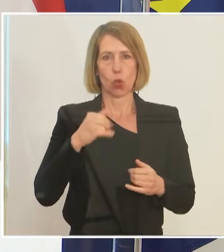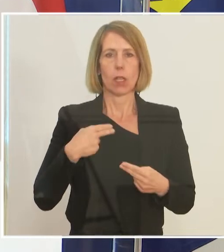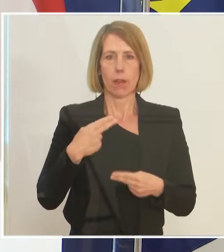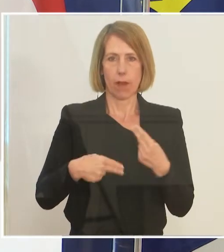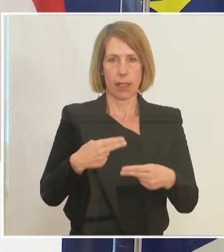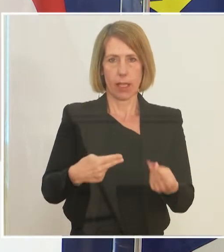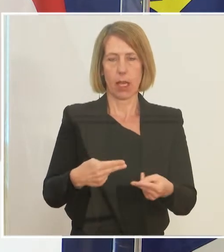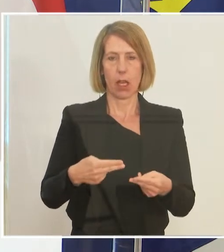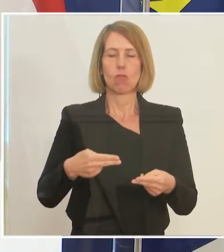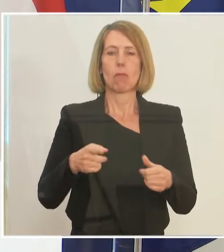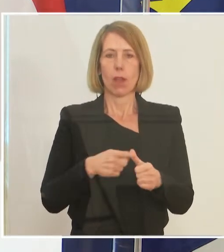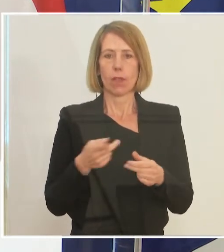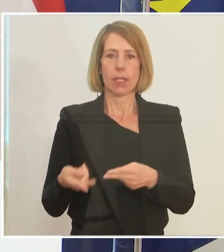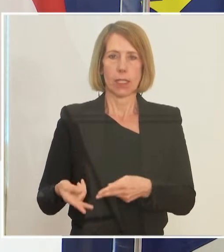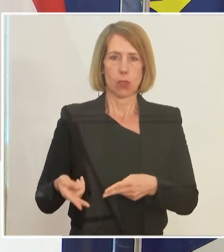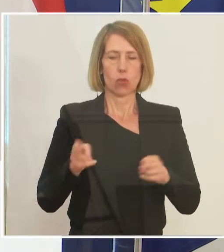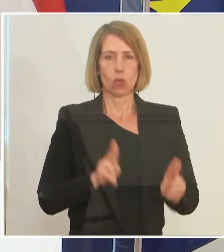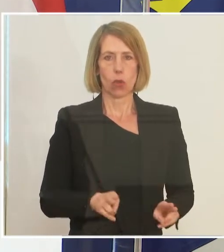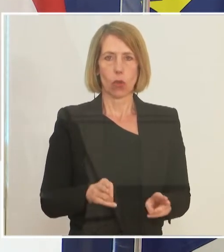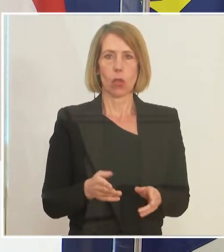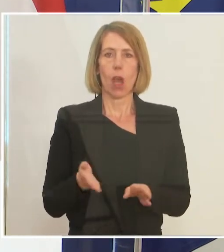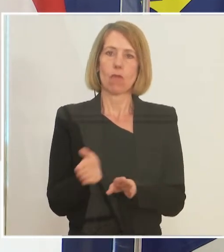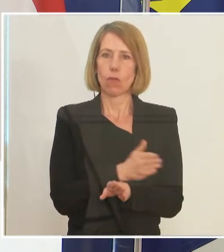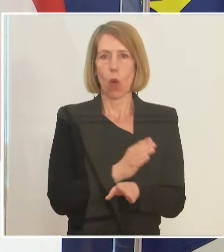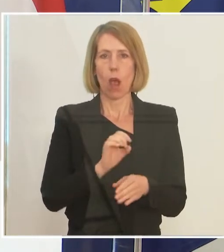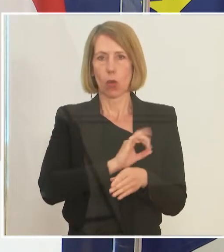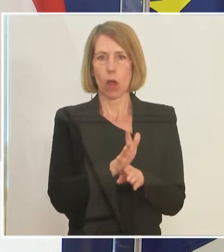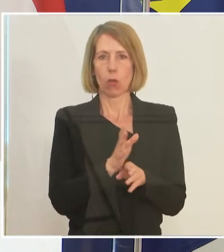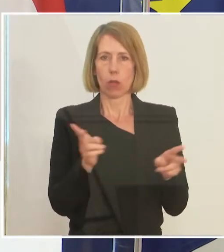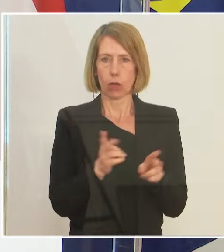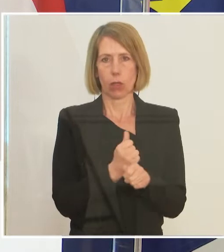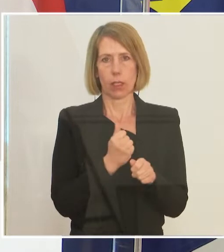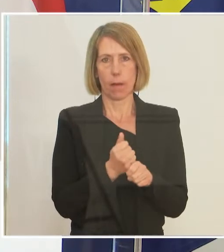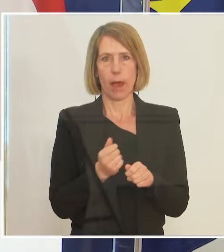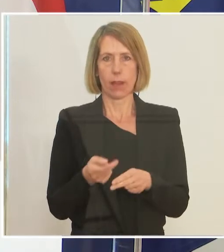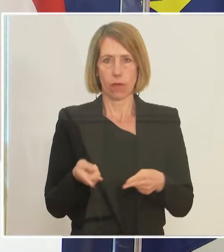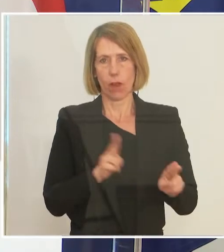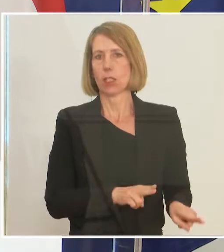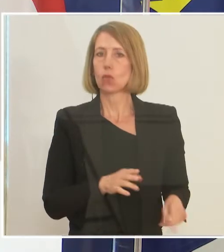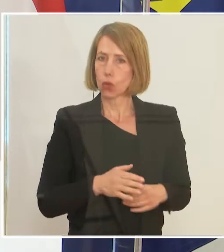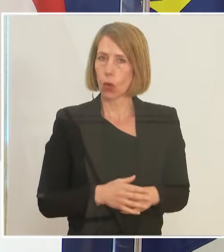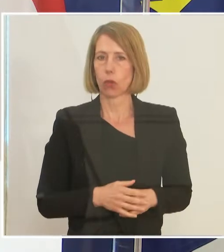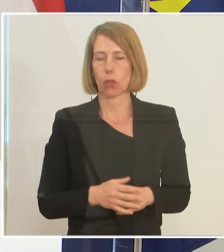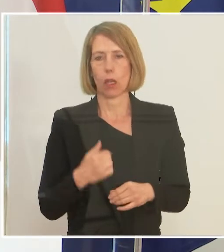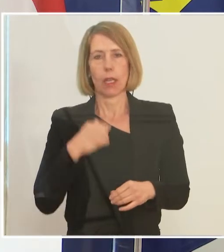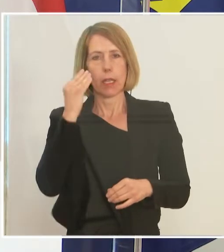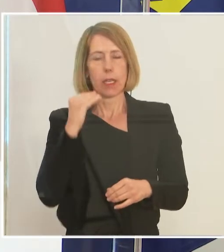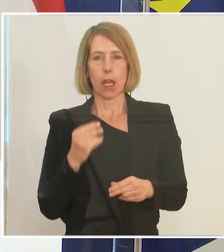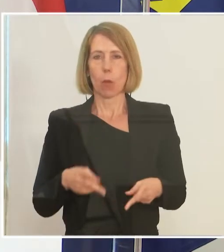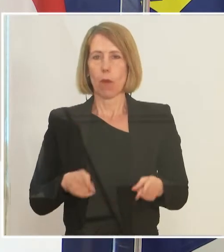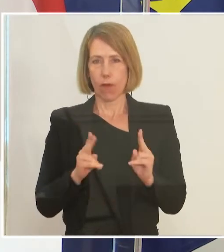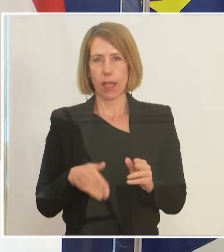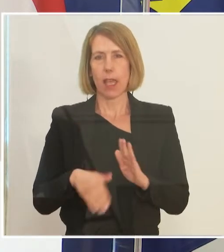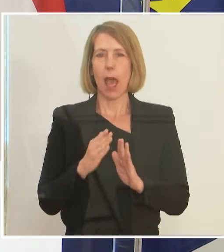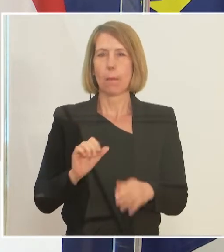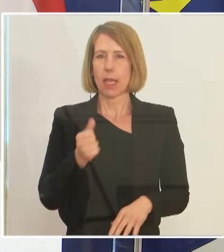automatisch zurückfallen auf die Vor-Corona-Kurzarbeit. Ich glaube persönlich, dass wir in dieser Phase ab 1.